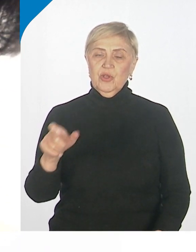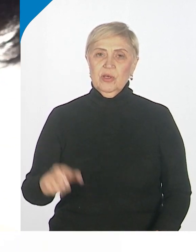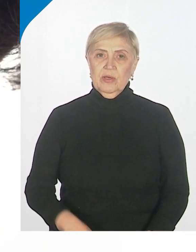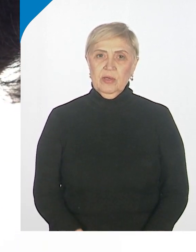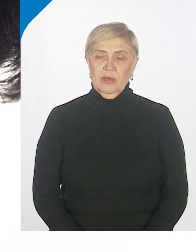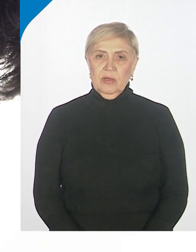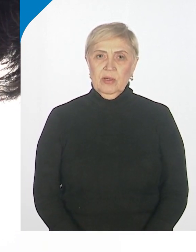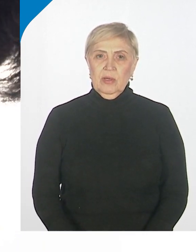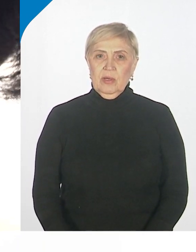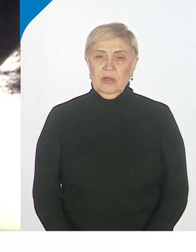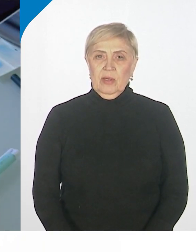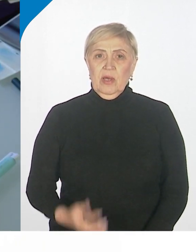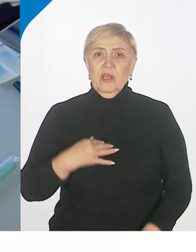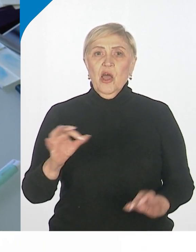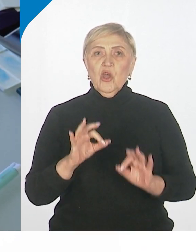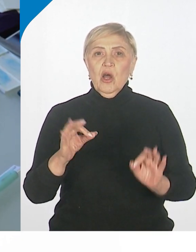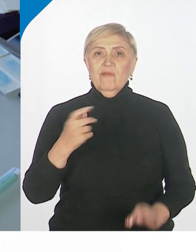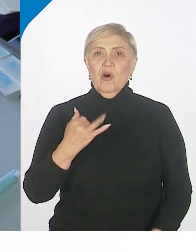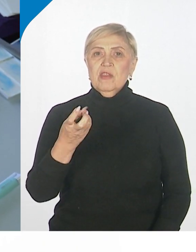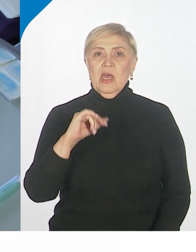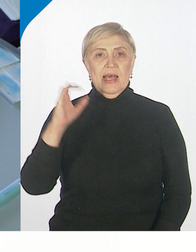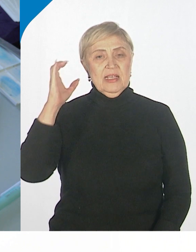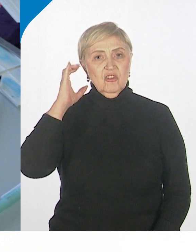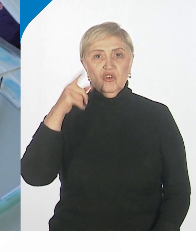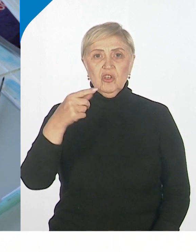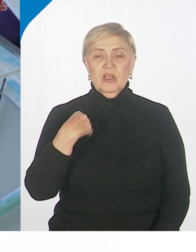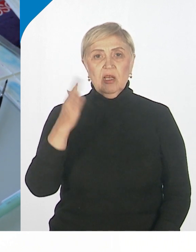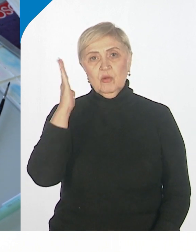Я никого не слышу. Я сплю очень крепко.